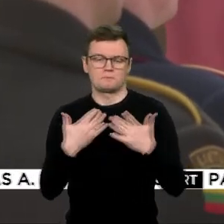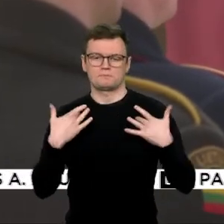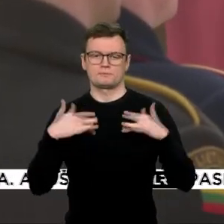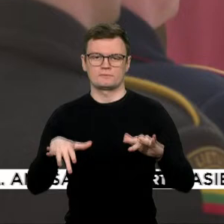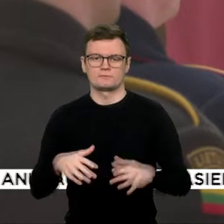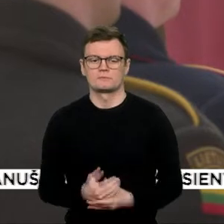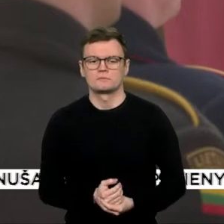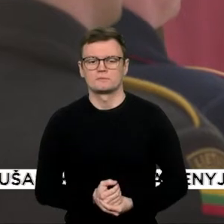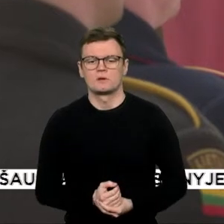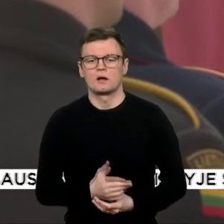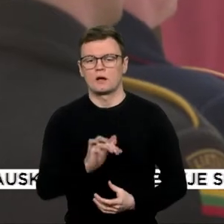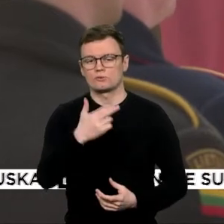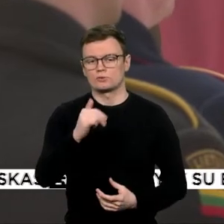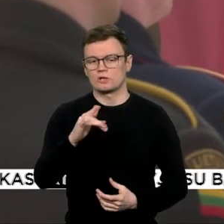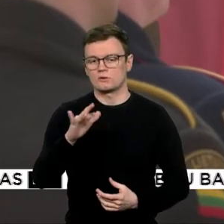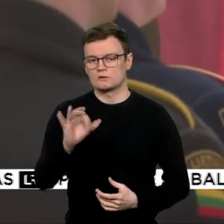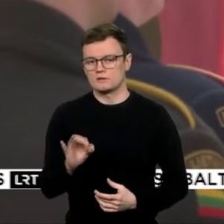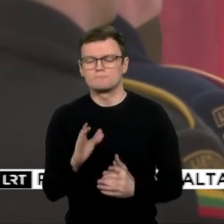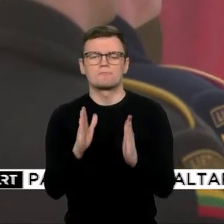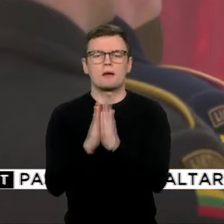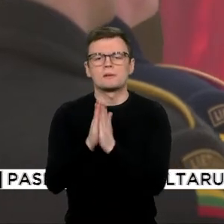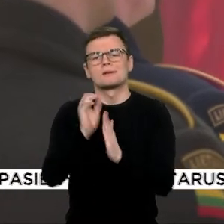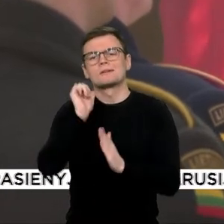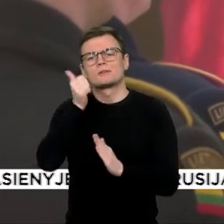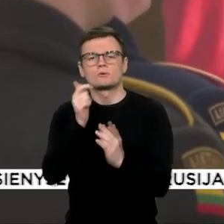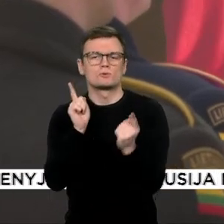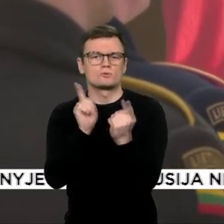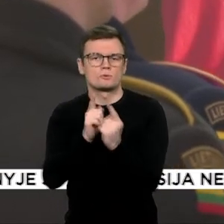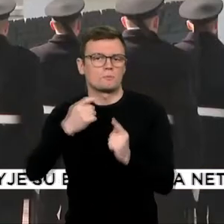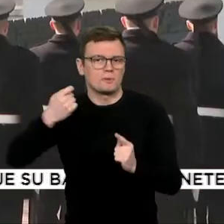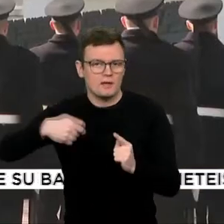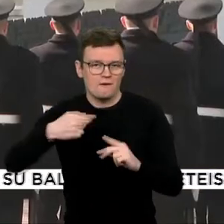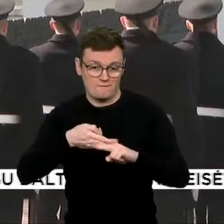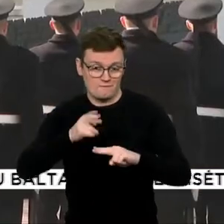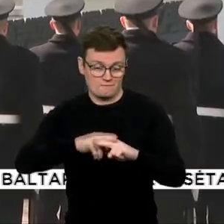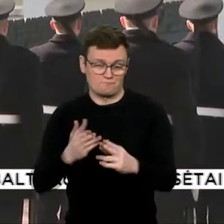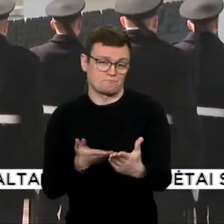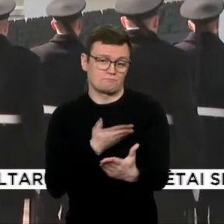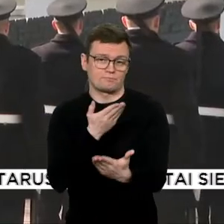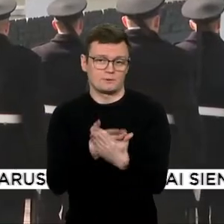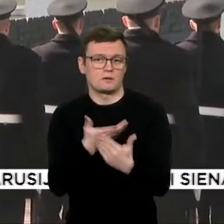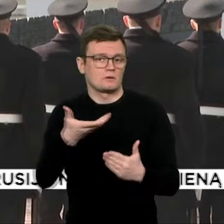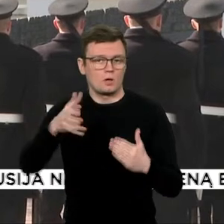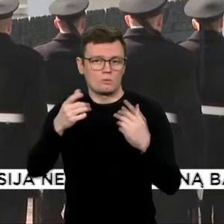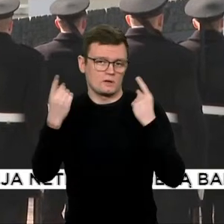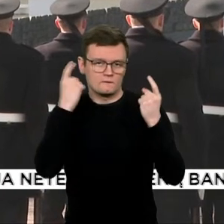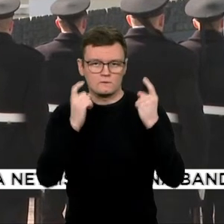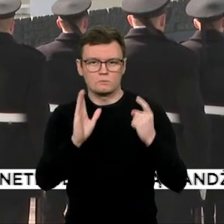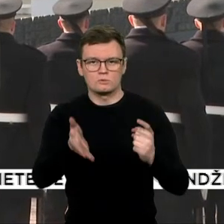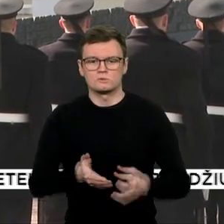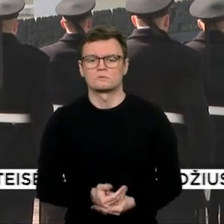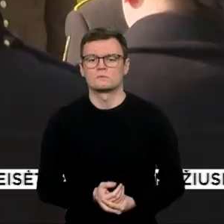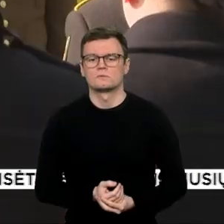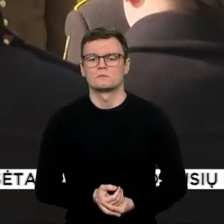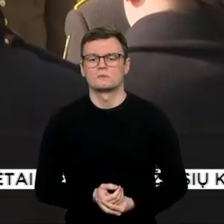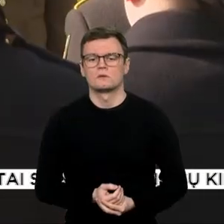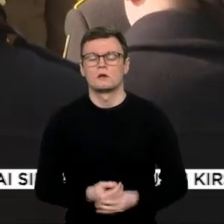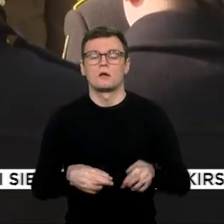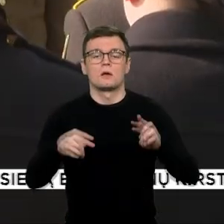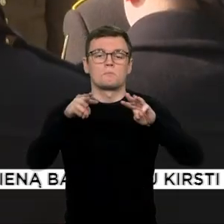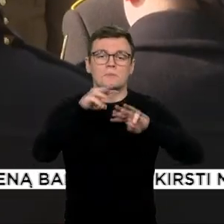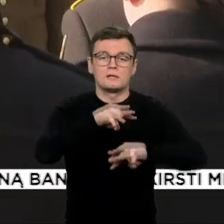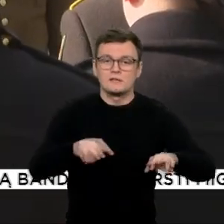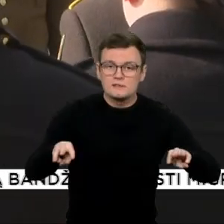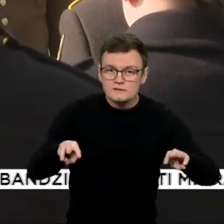pasiprašė susitikimo su prezidentu tada ir žada pateikti daugiau detalių. Ministrus premjero teikimus skiria ir